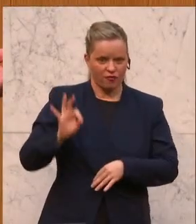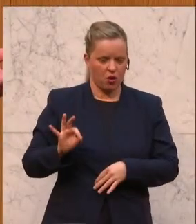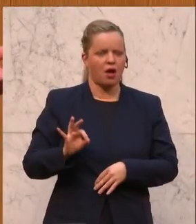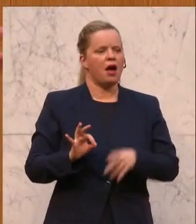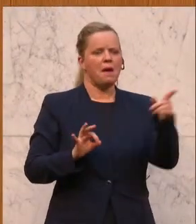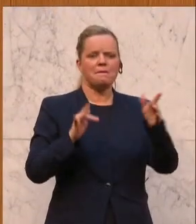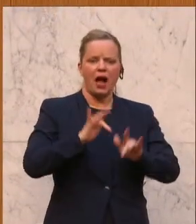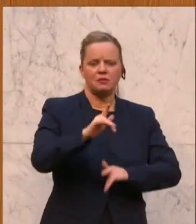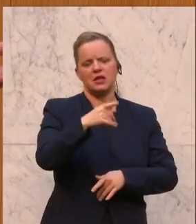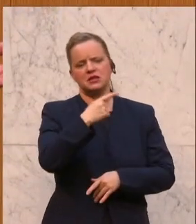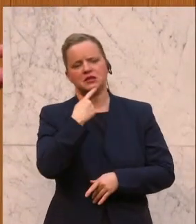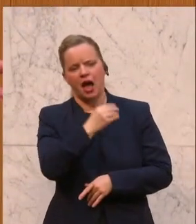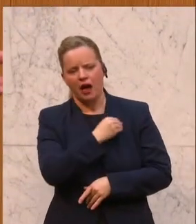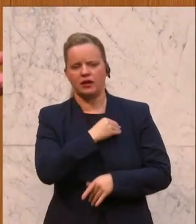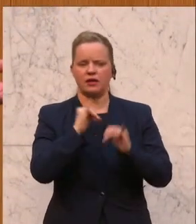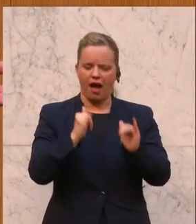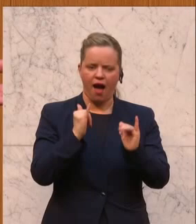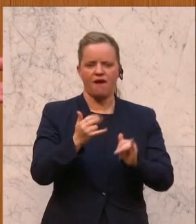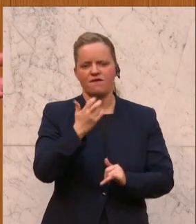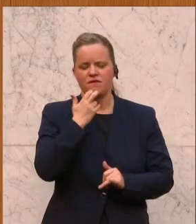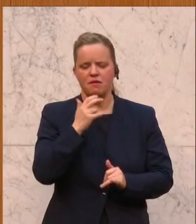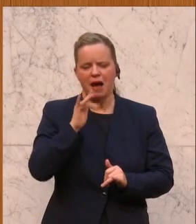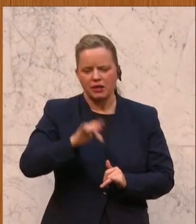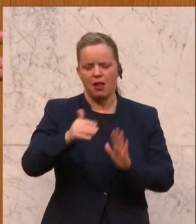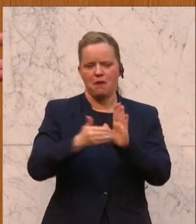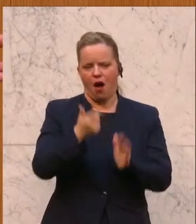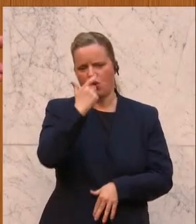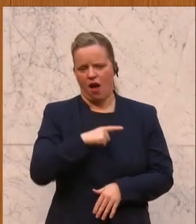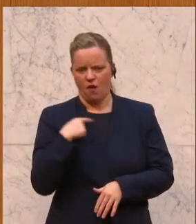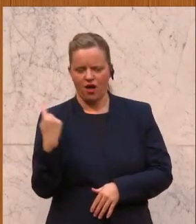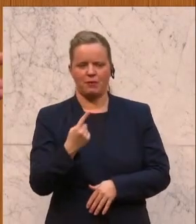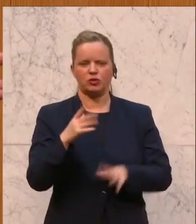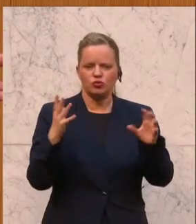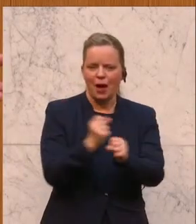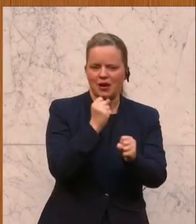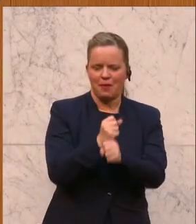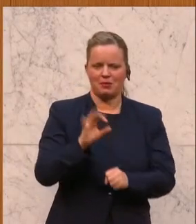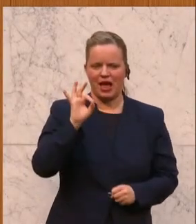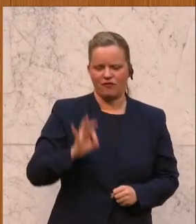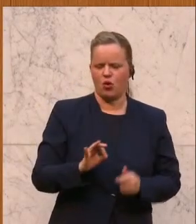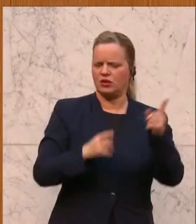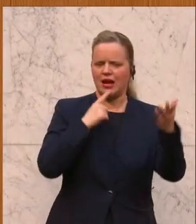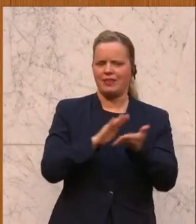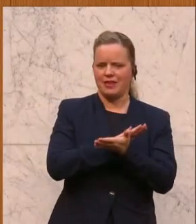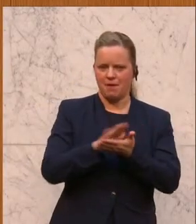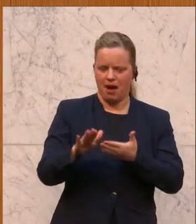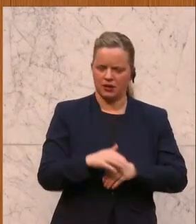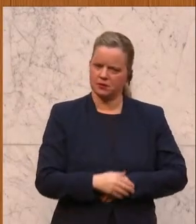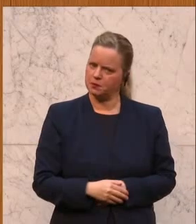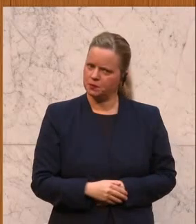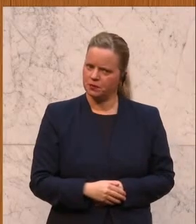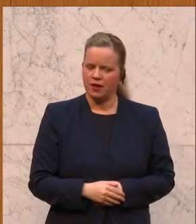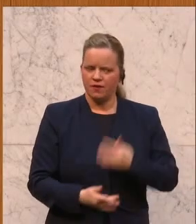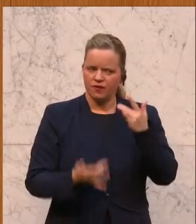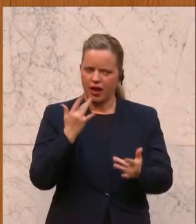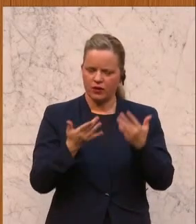diesen Dingen, aber mit uns keine Zusammenarbeit wollen. Sie haben immer gesagt, mit der FPÖ niemals. Also vielleicht kommt heute mal eine Klarstellung.